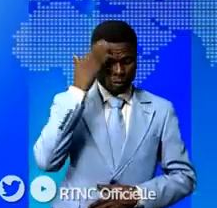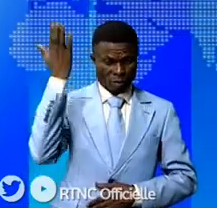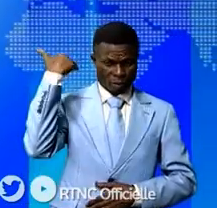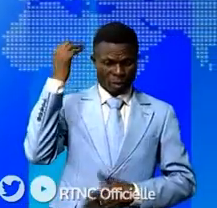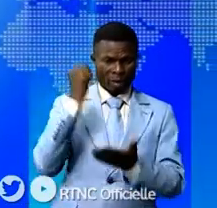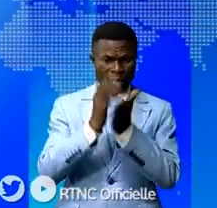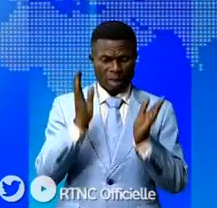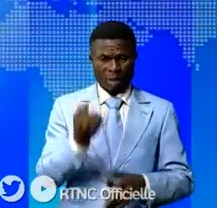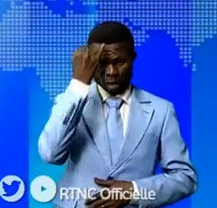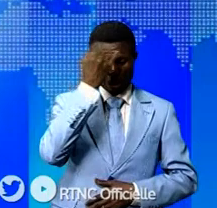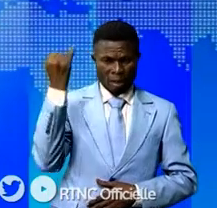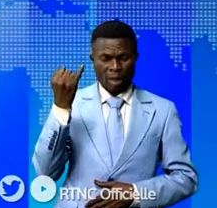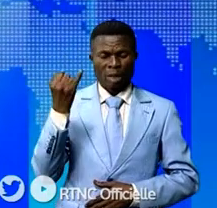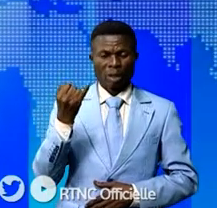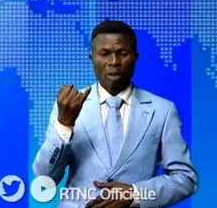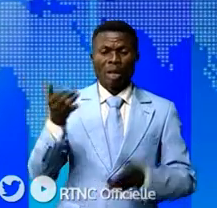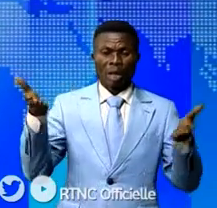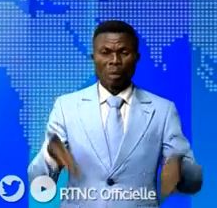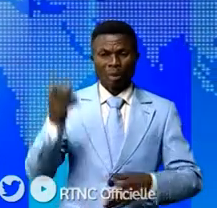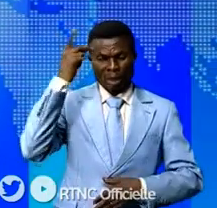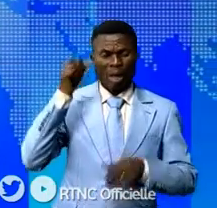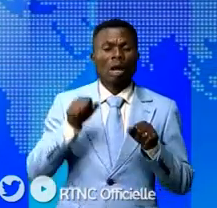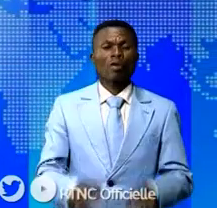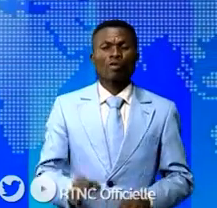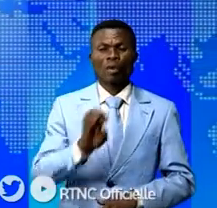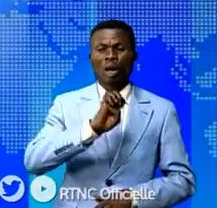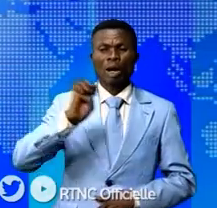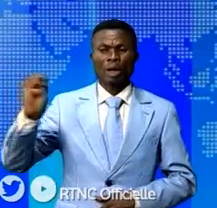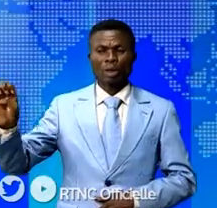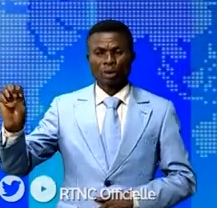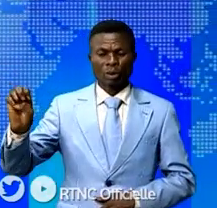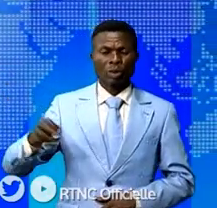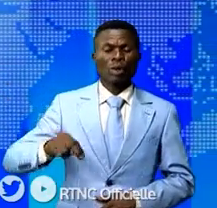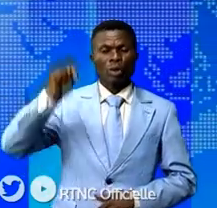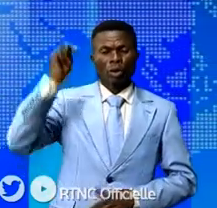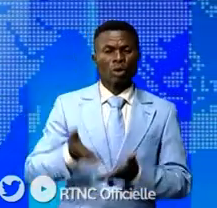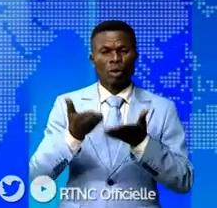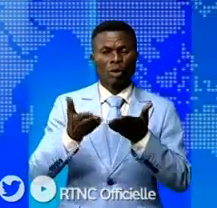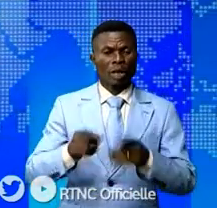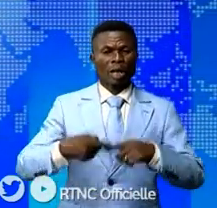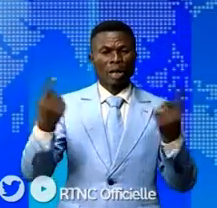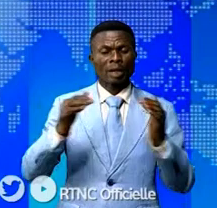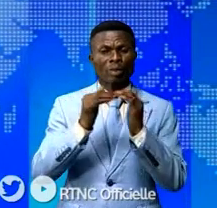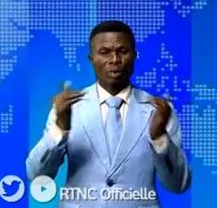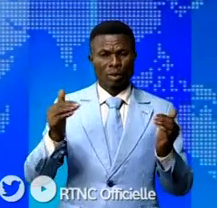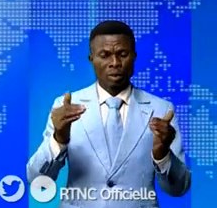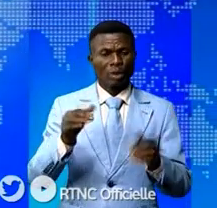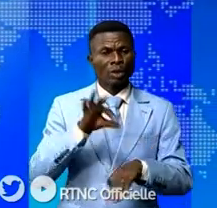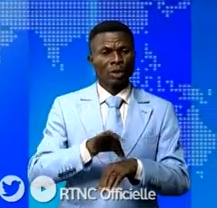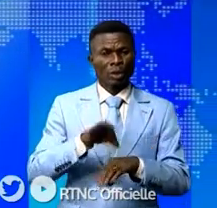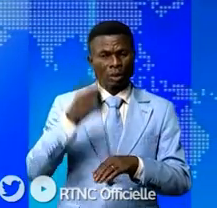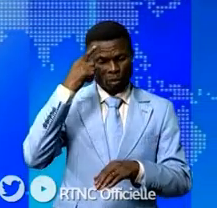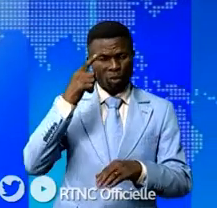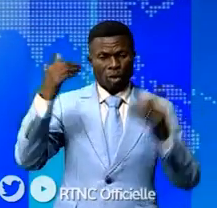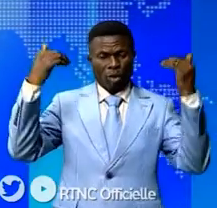jours,'ambassadeur de l'Italie accrédité en RDC a été lâchement assassiné dans la province du Nord Kivu par les ennemis de la paix. Une occasion pour